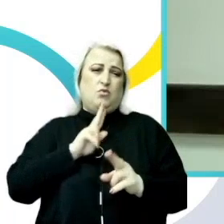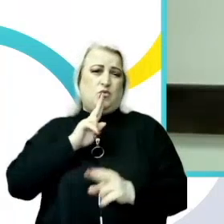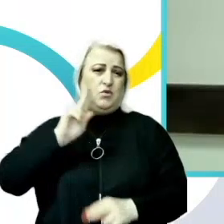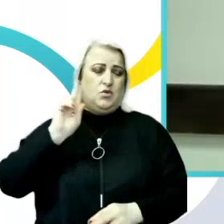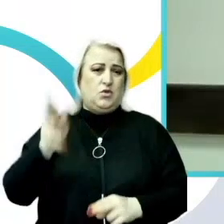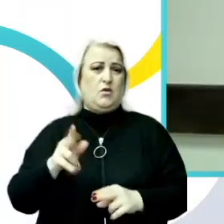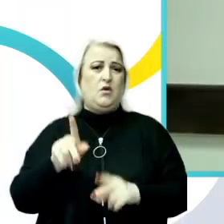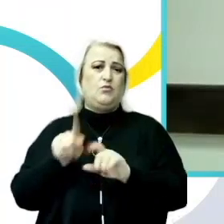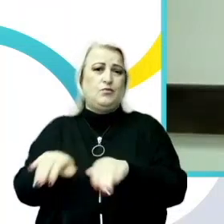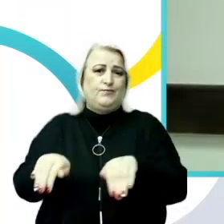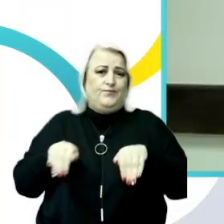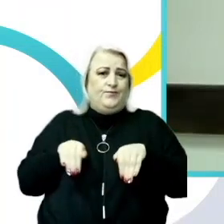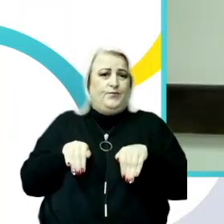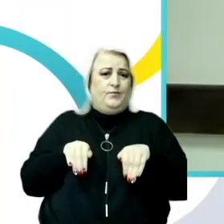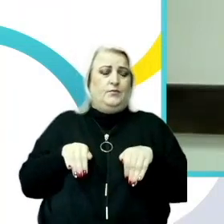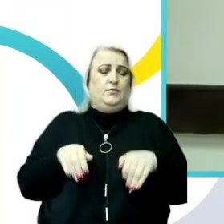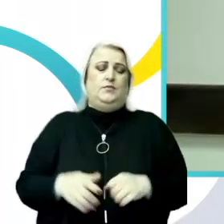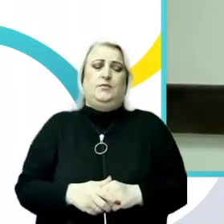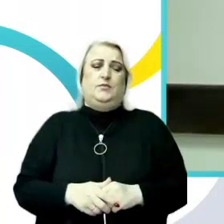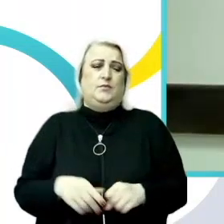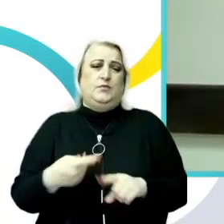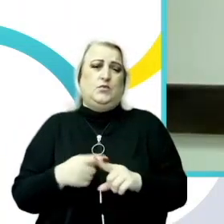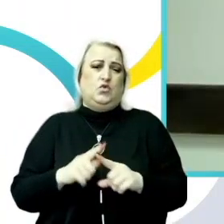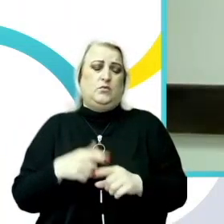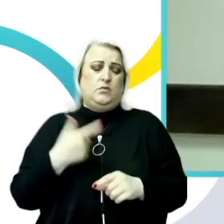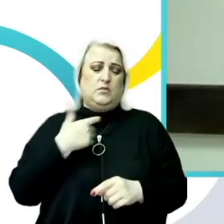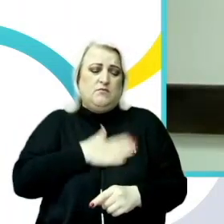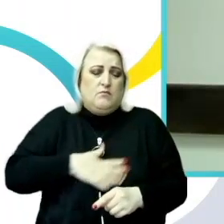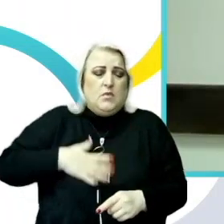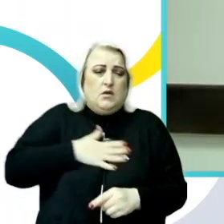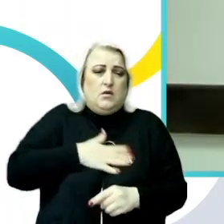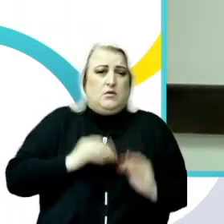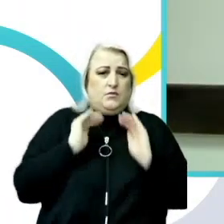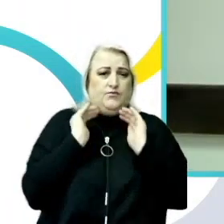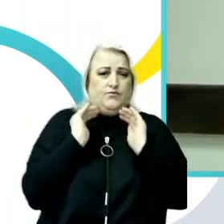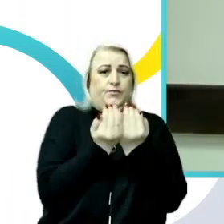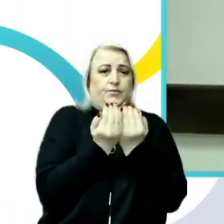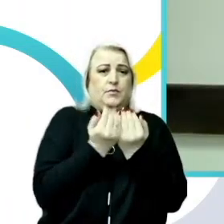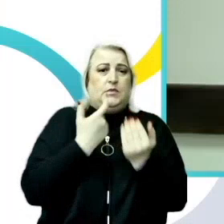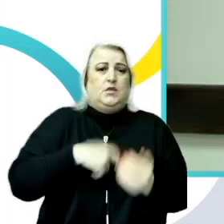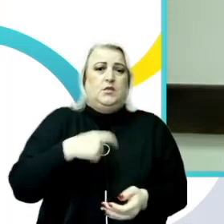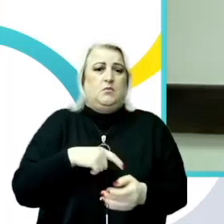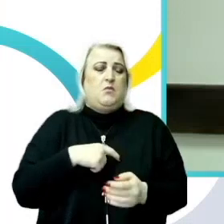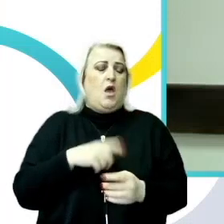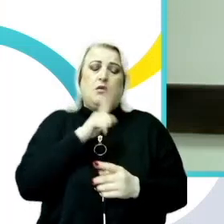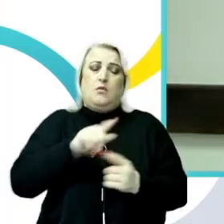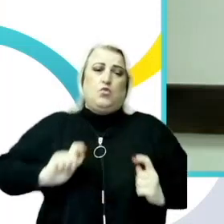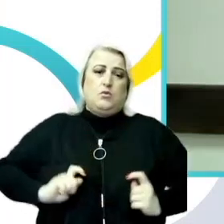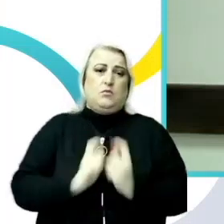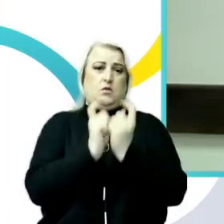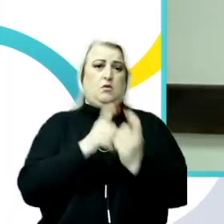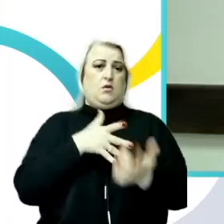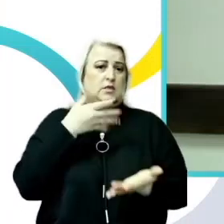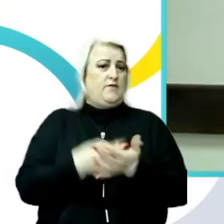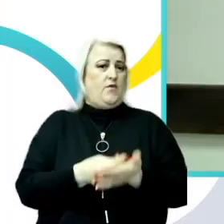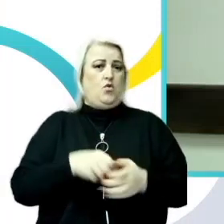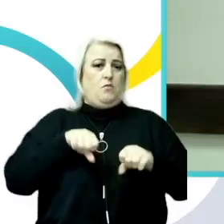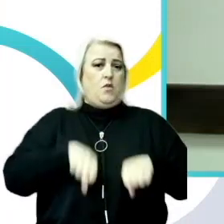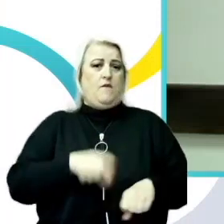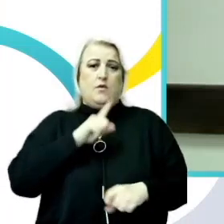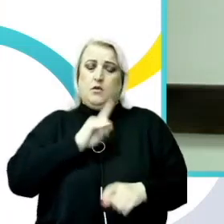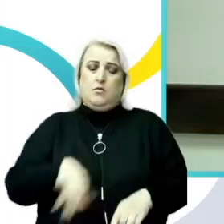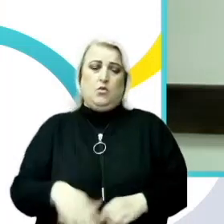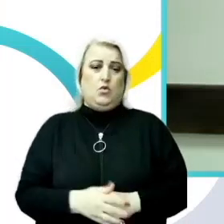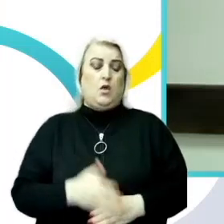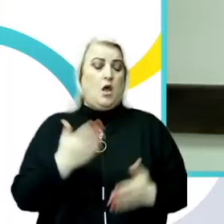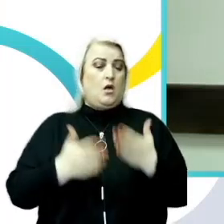retrage pentru în suferința, în consecințile pe care le suportă, fără să lupte pentru drepturile să are. Dacă avem un proces